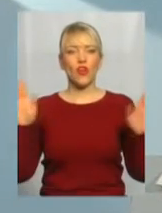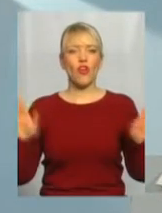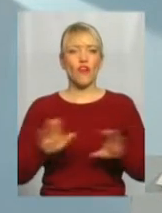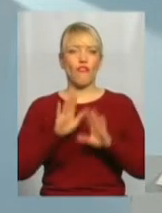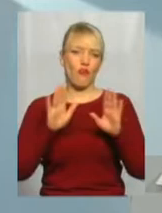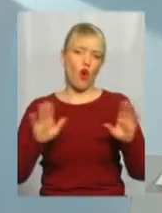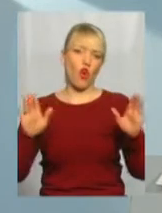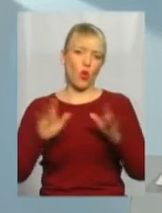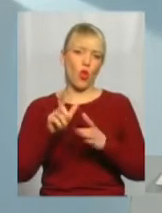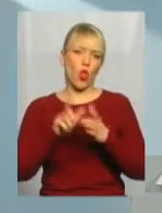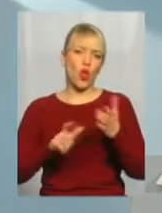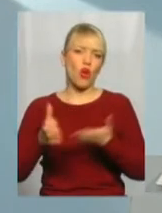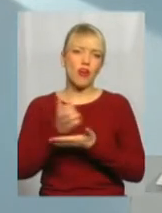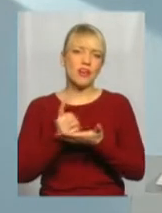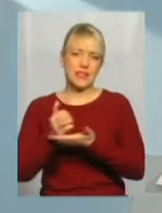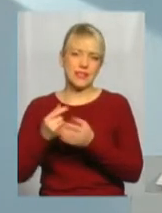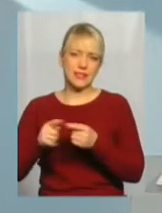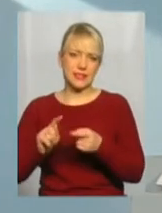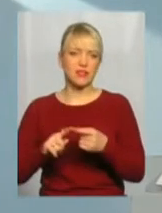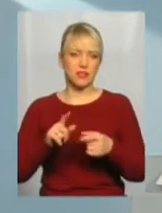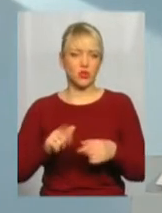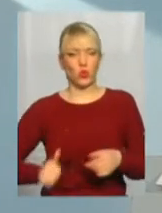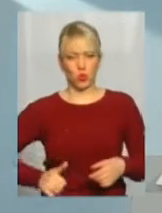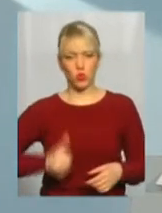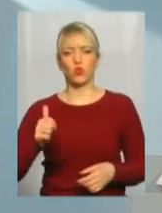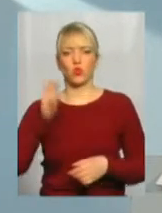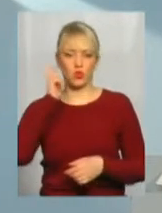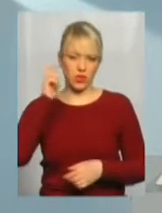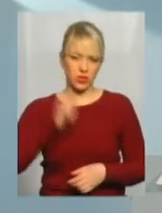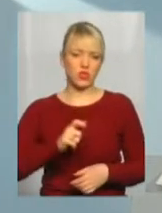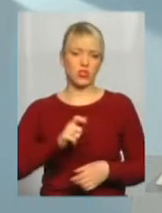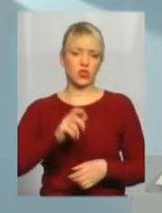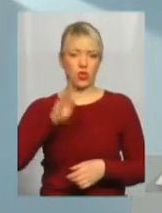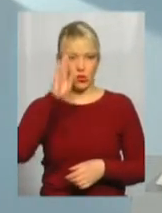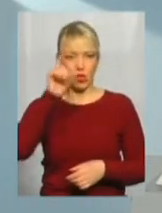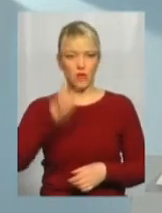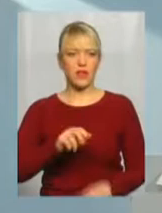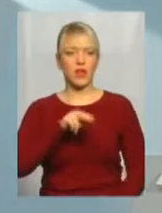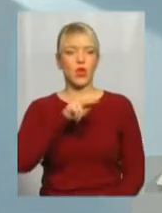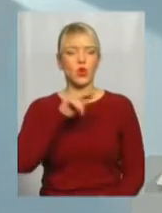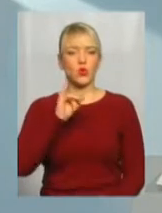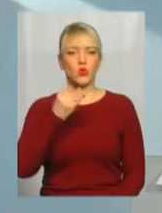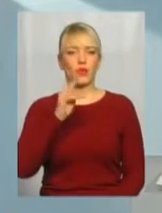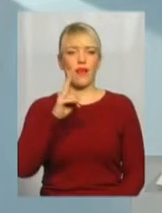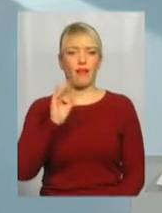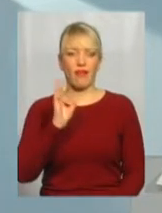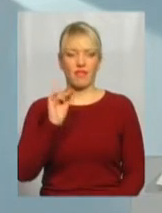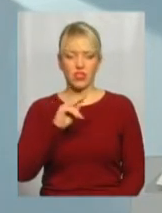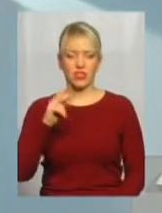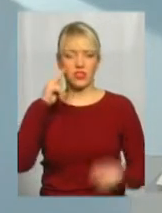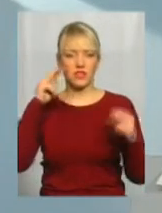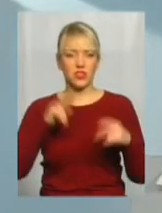давайте скажемо. Отак і взагалі достойний український чоловік Петро Чуйкевич. І свідченням тому, що Тарас